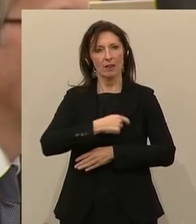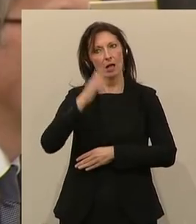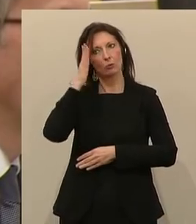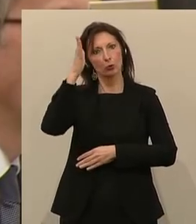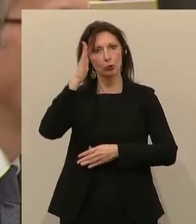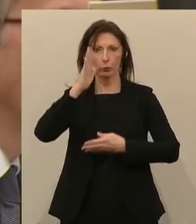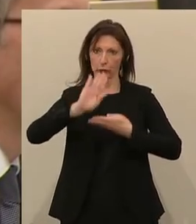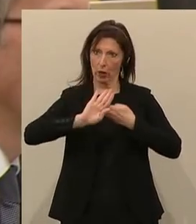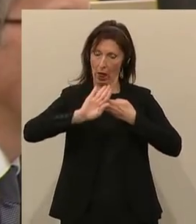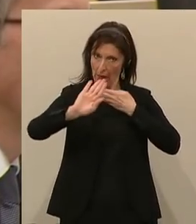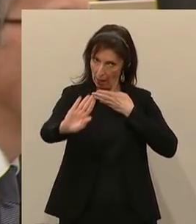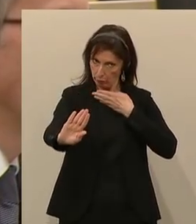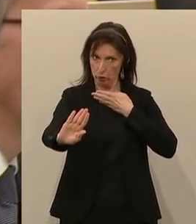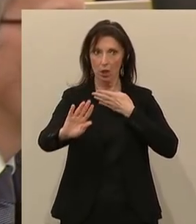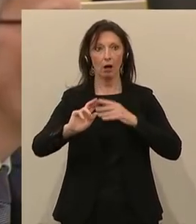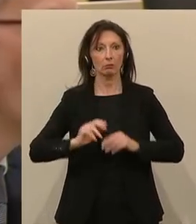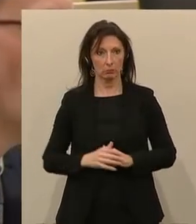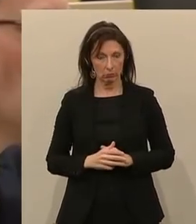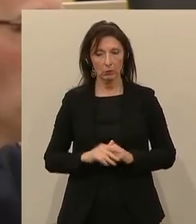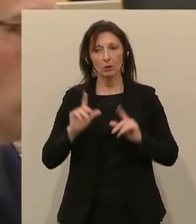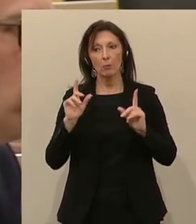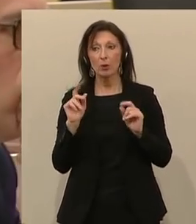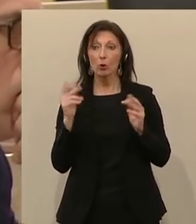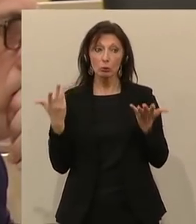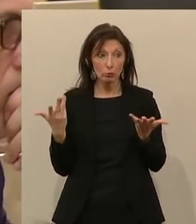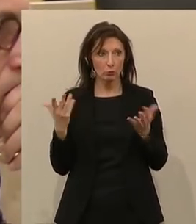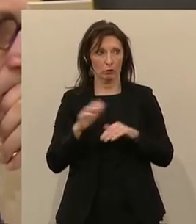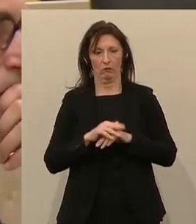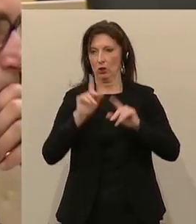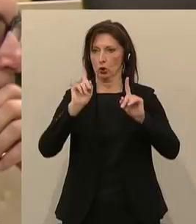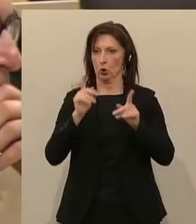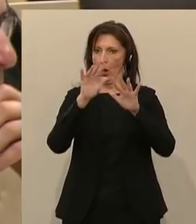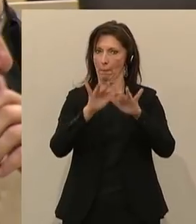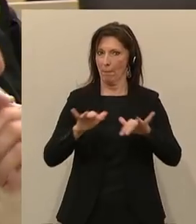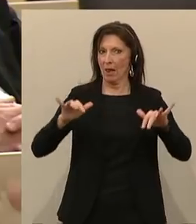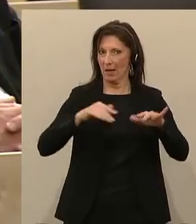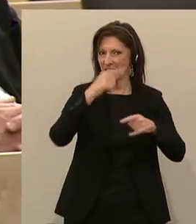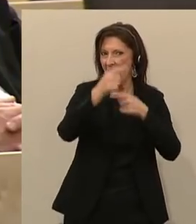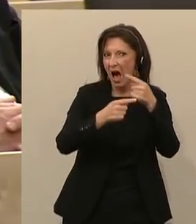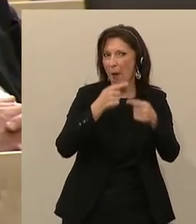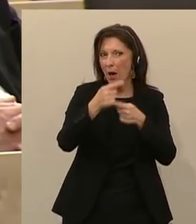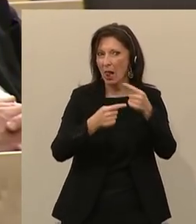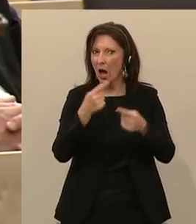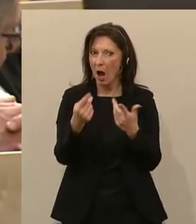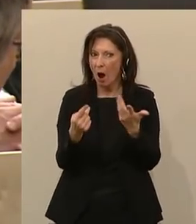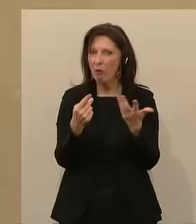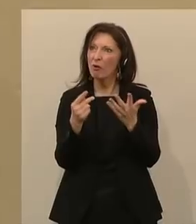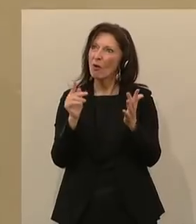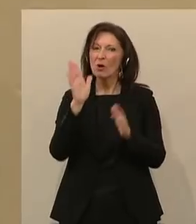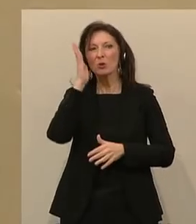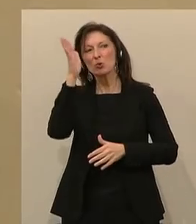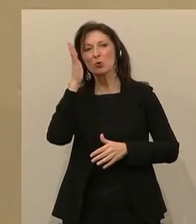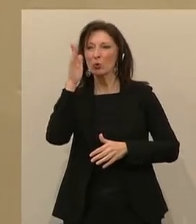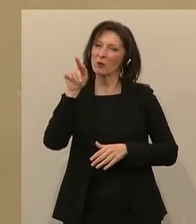Und die Opposition bei Entscheidungen zu parlamentarischen Abläufen nicht benachteiligten